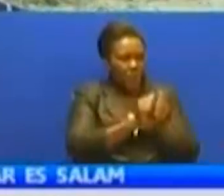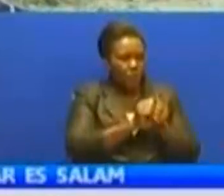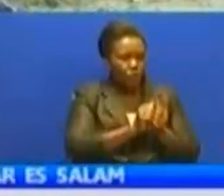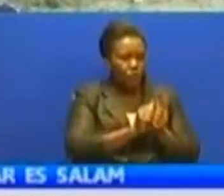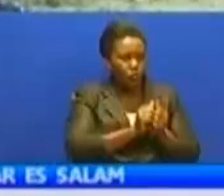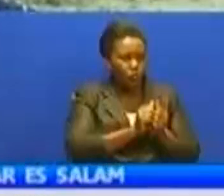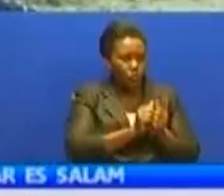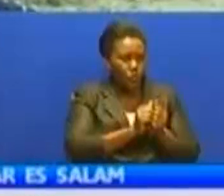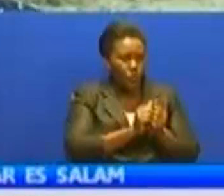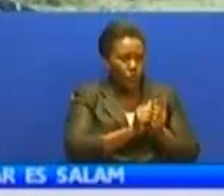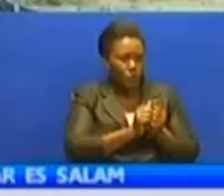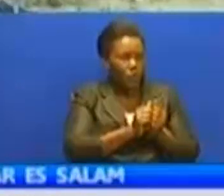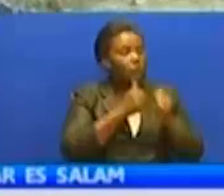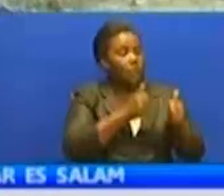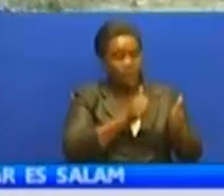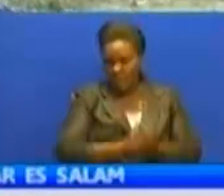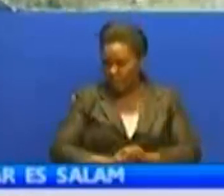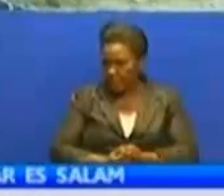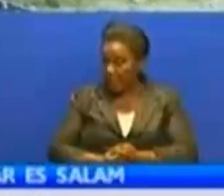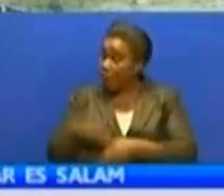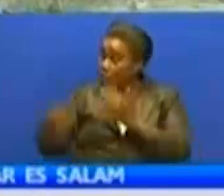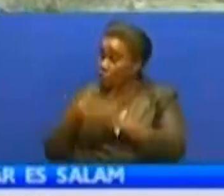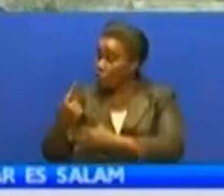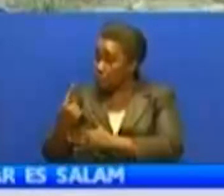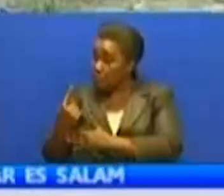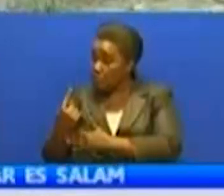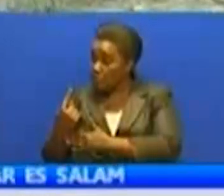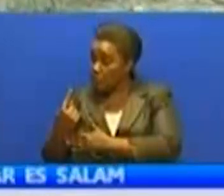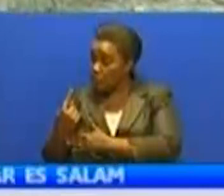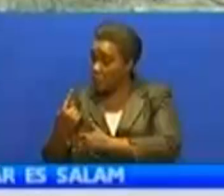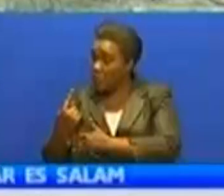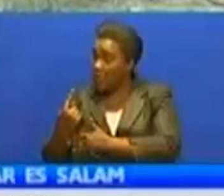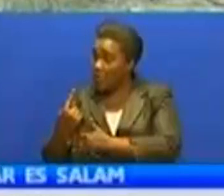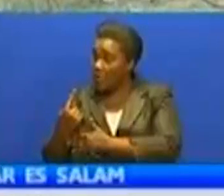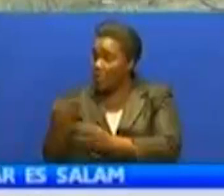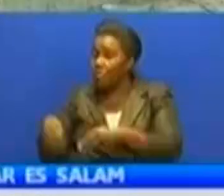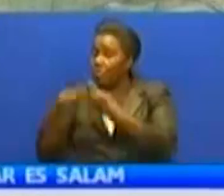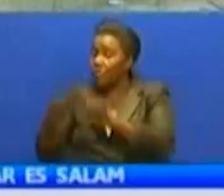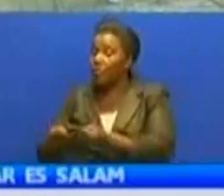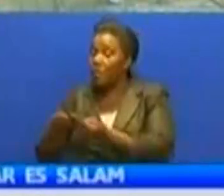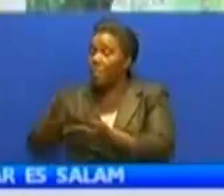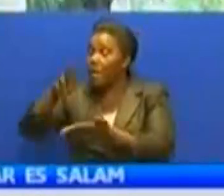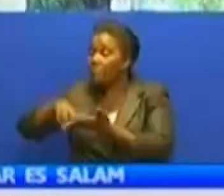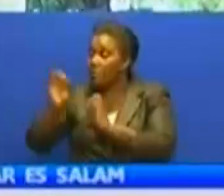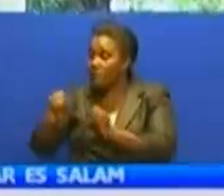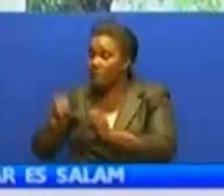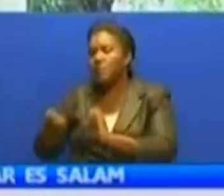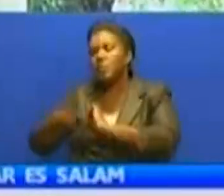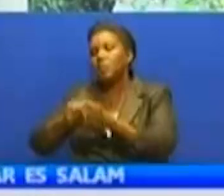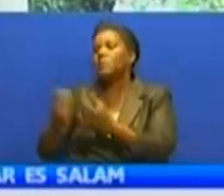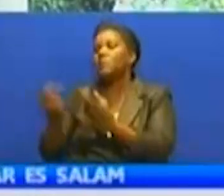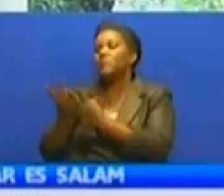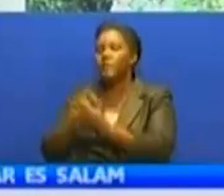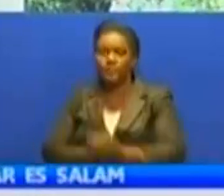kitu cha kutegemea sasa. Tukio linabochileo kutoleo mamuzi labda kwa wakati usika. Basi naiza kawa pia dichanga moto kwa wale watu ambao